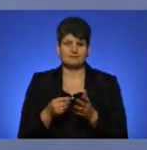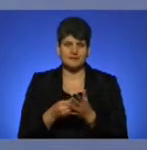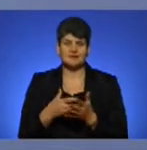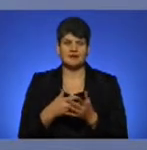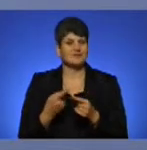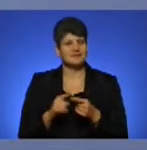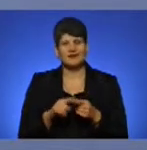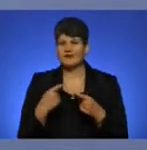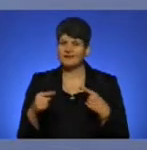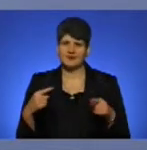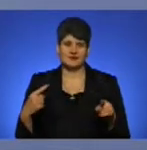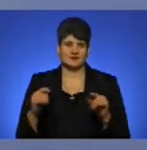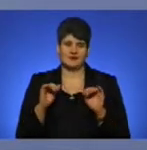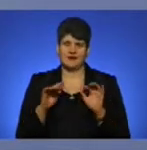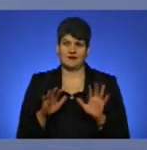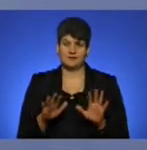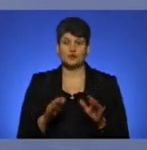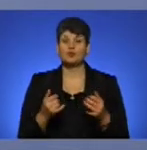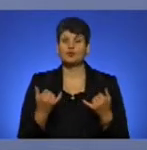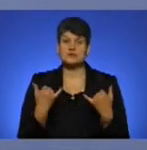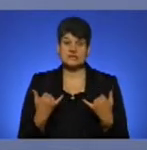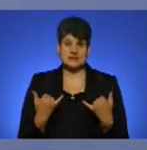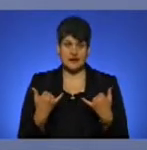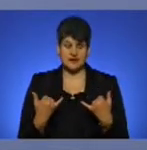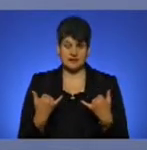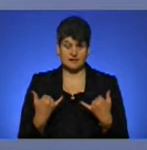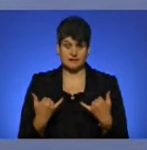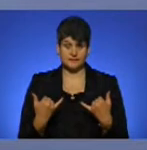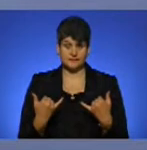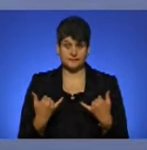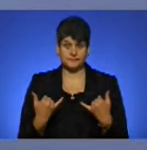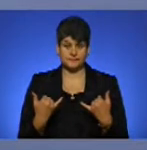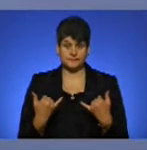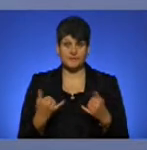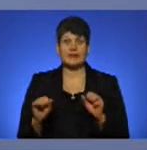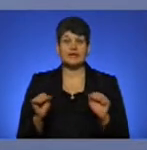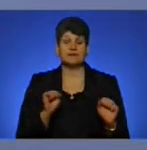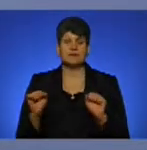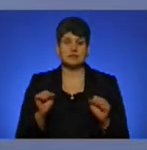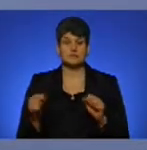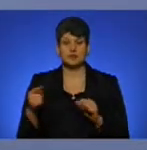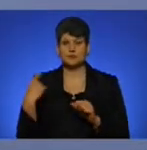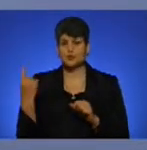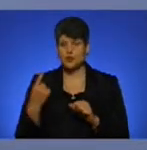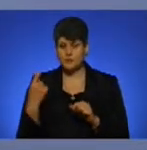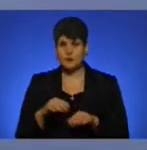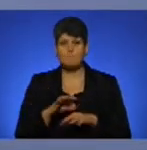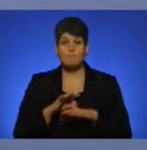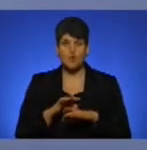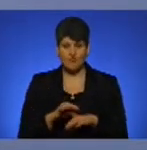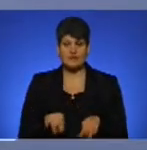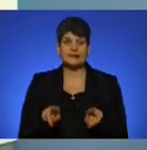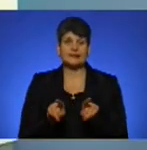зовсім різні речі. Тому ми зараз також і керівництво Тернопільської області проводили такі